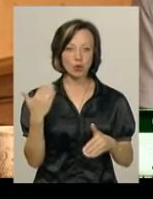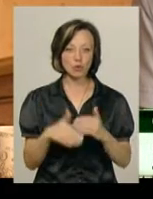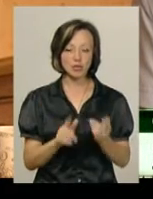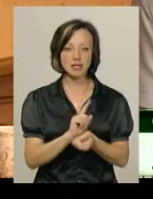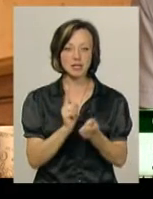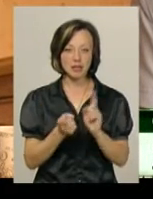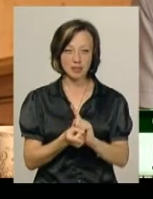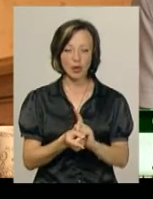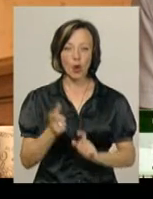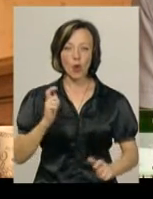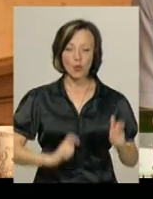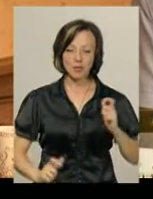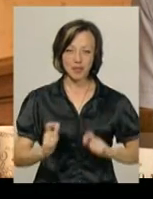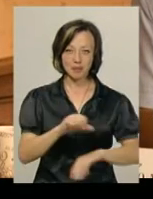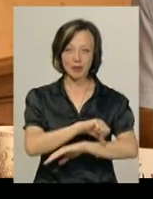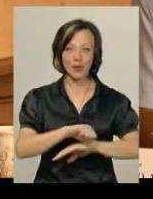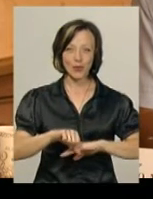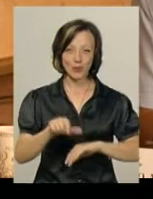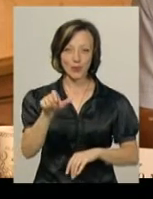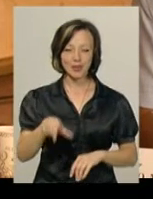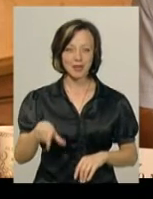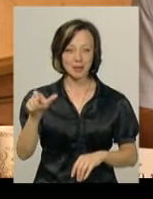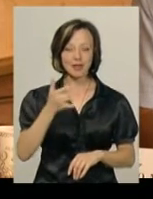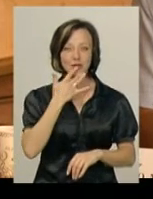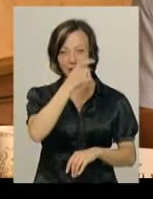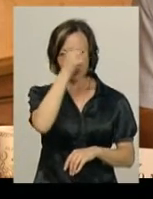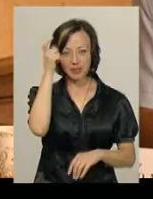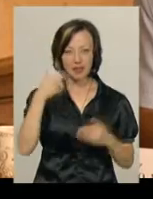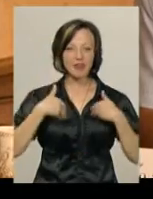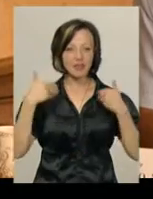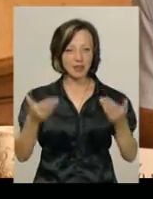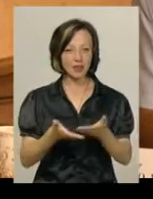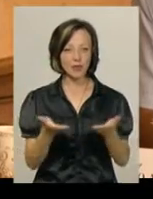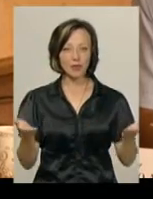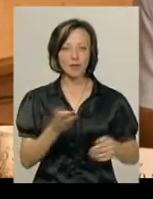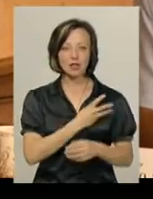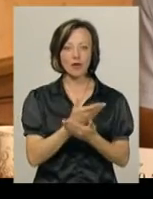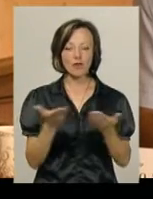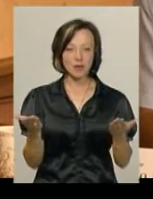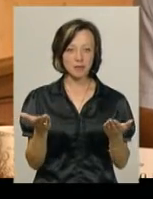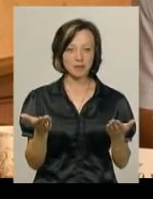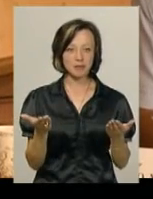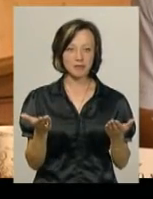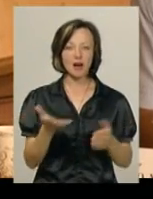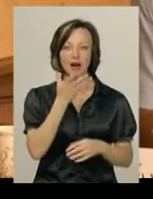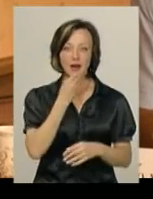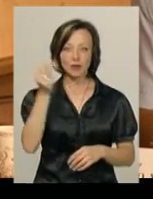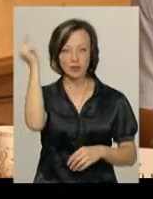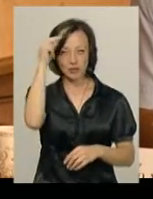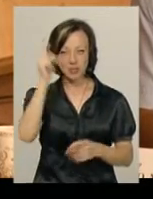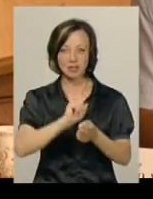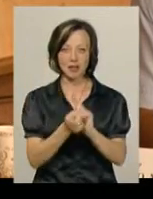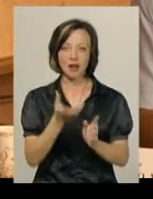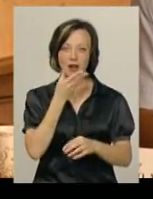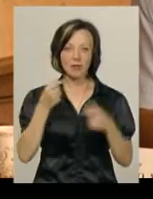станете курсантами-прикордонниками, курсантами Національної академії. Я вас всіх вітаю, бажаю вам гарного навчання і